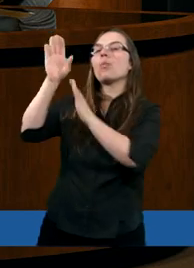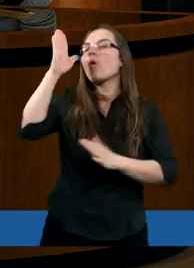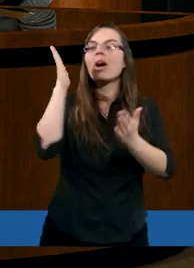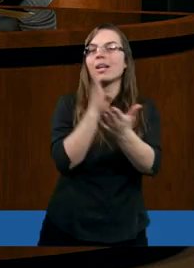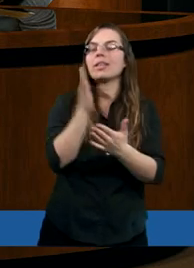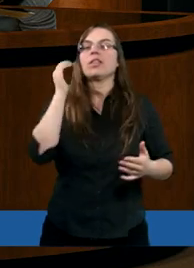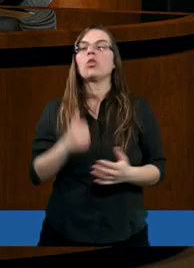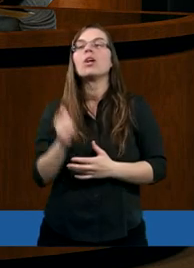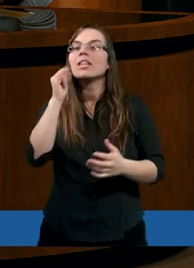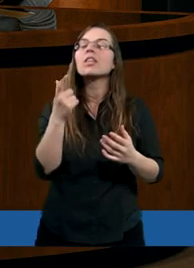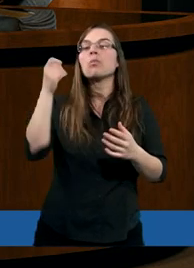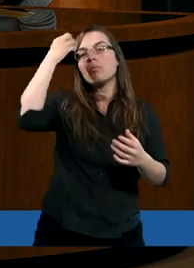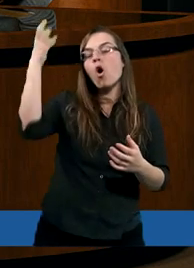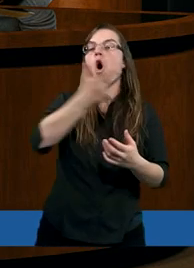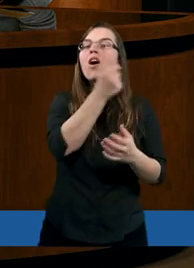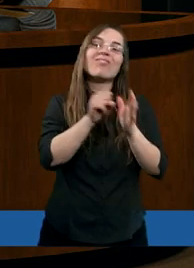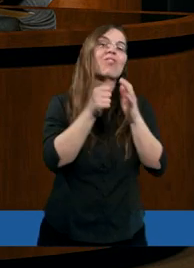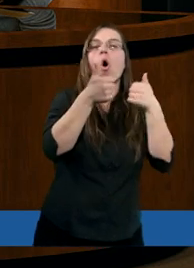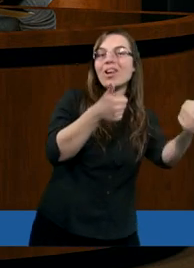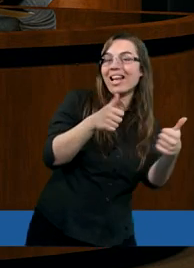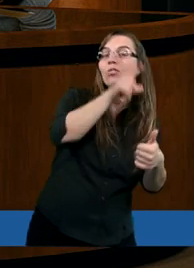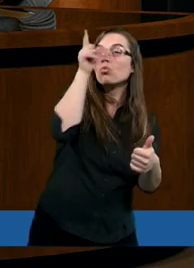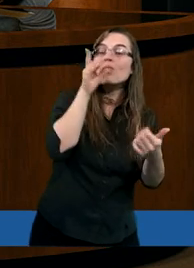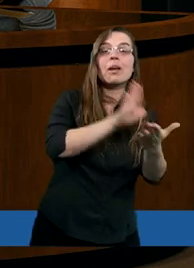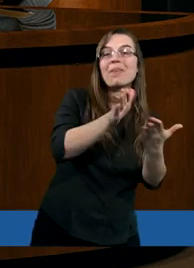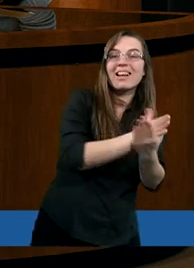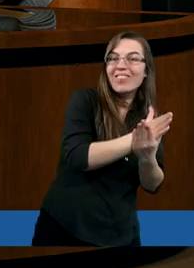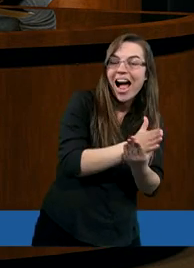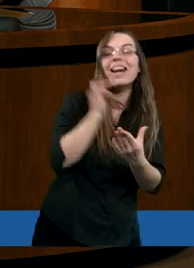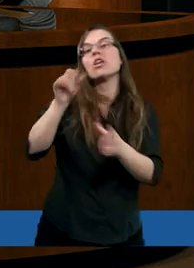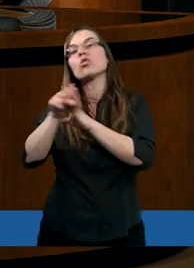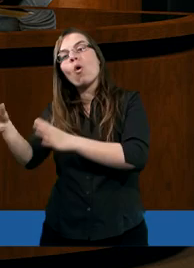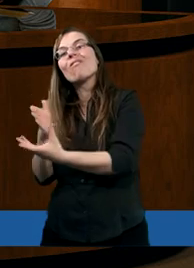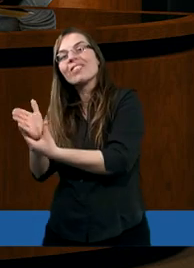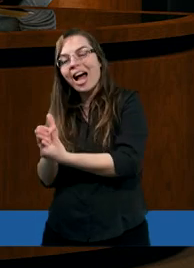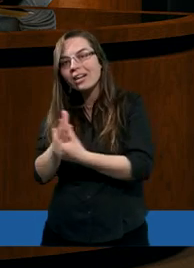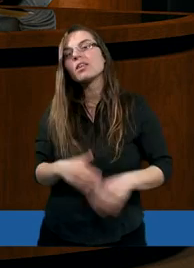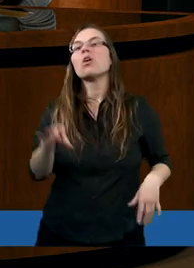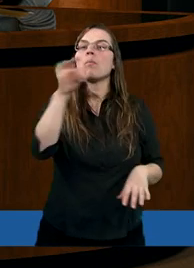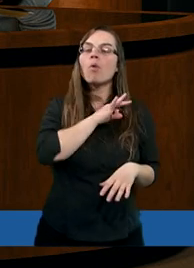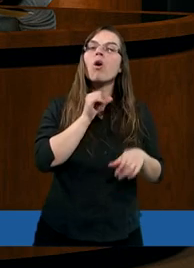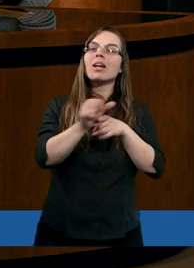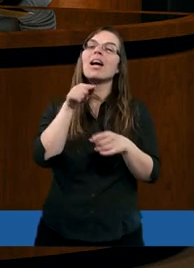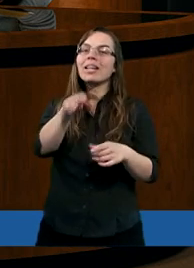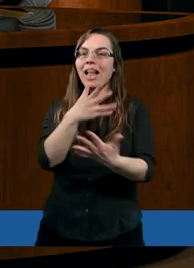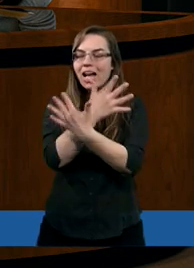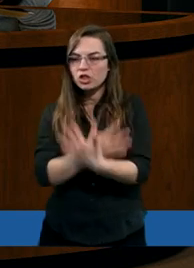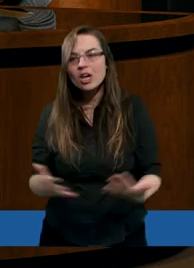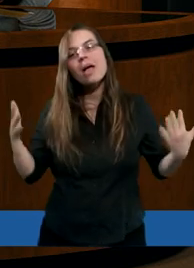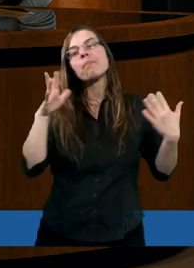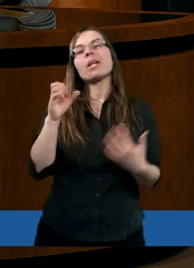I Mojżesz miał się odezwać i do jednych, i do drugich. Powiedz im, moja jest cała